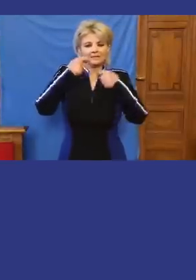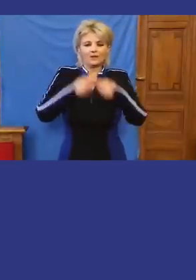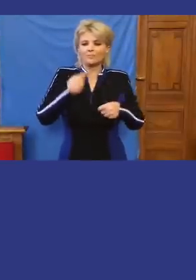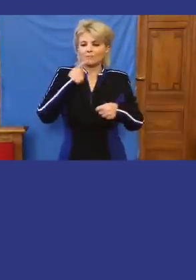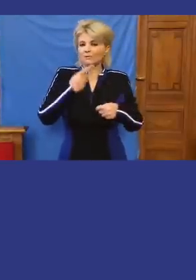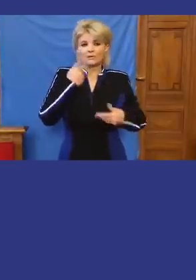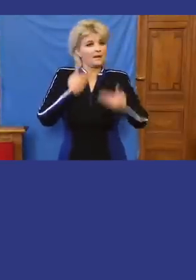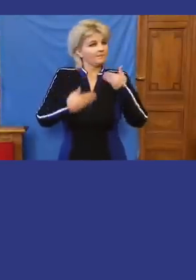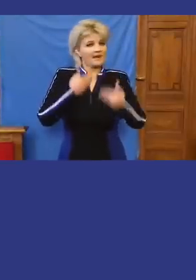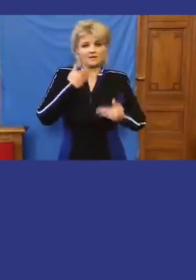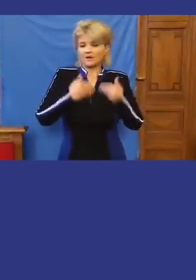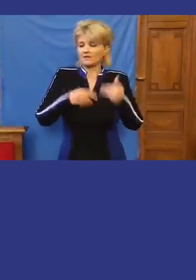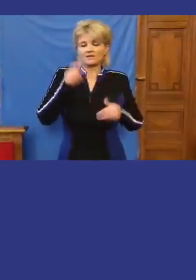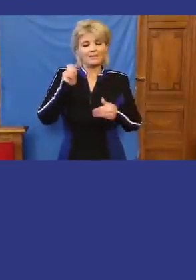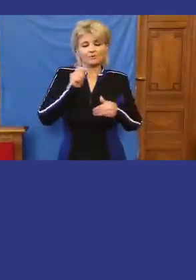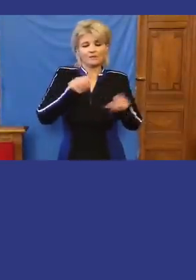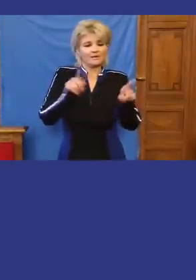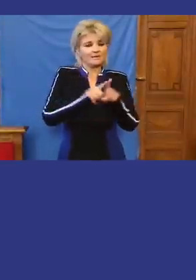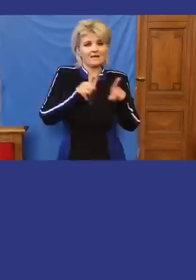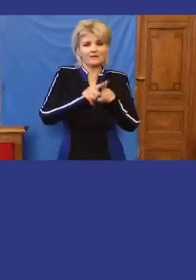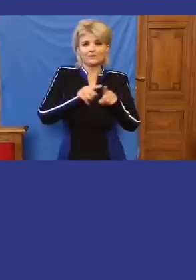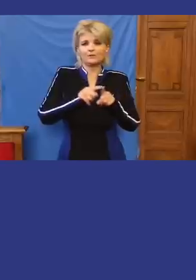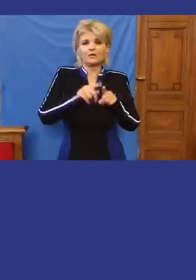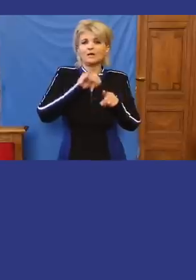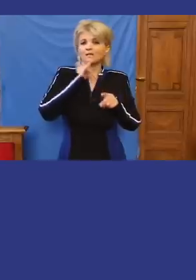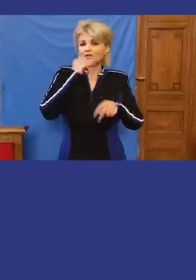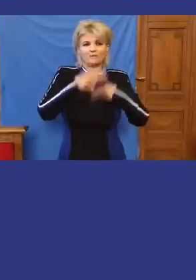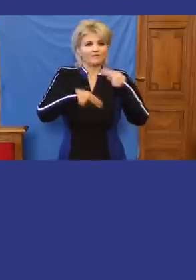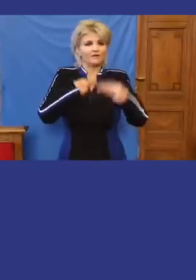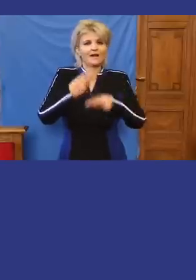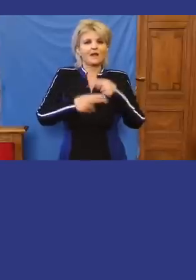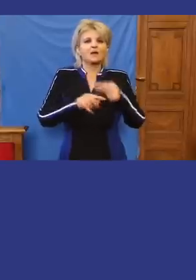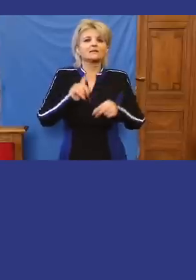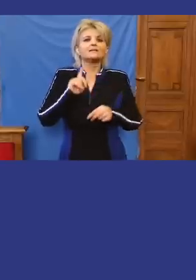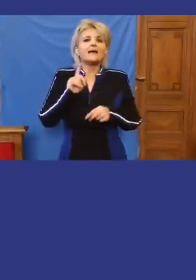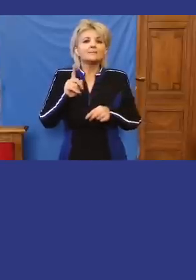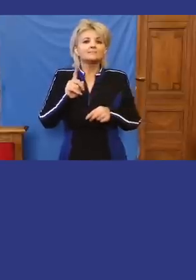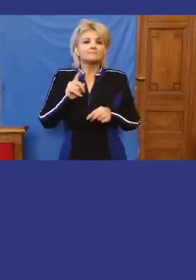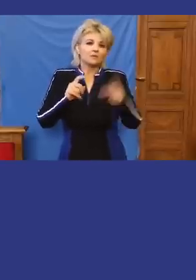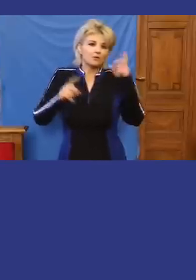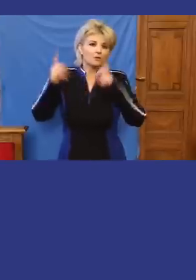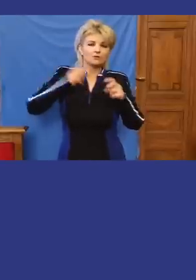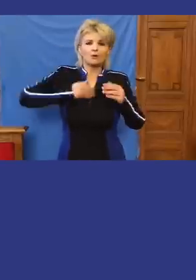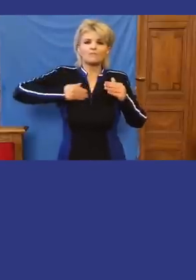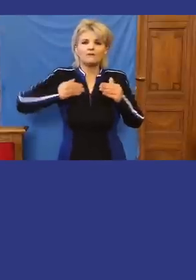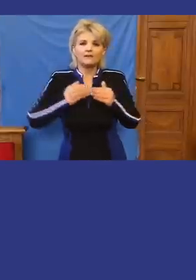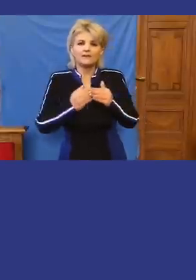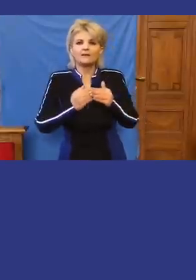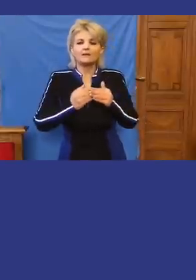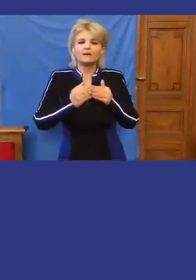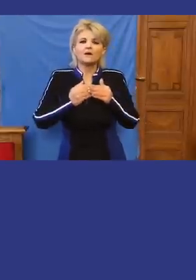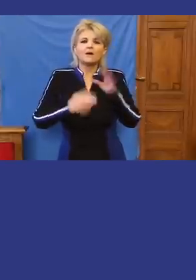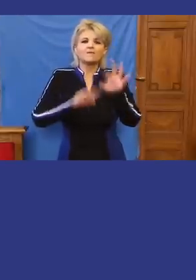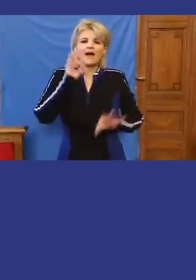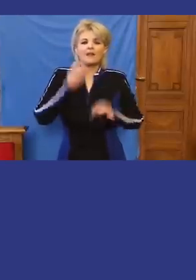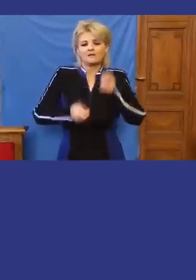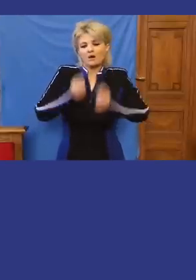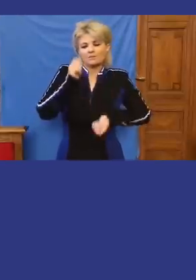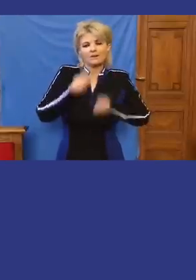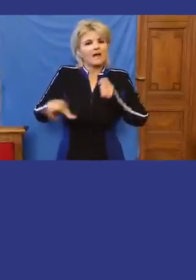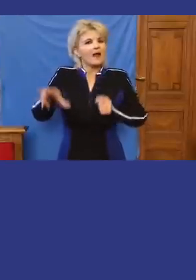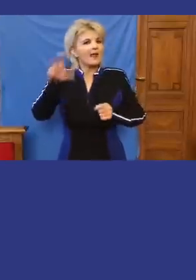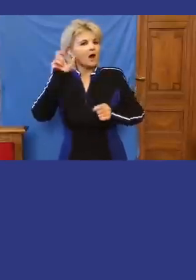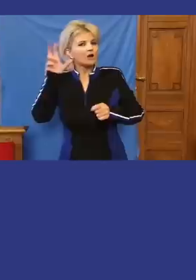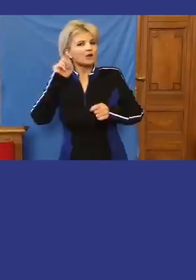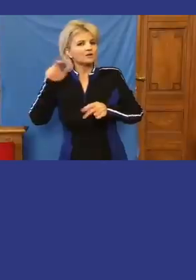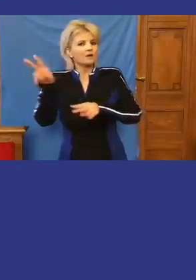nem tárgyalták, nem döntöttek ilyenről, nem indult vizsgálat. De őszintén szóval én azt gondolom, hogy mindvégig. A teljes választási kampányban lehallgattak és